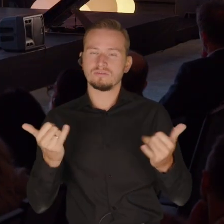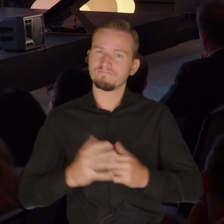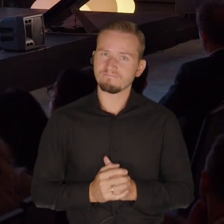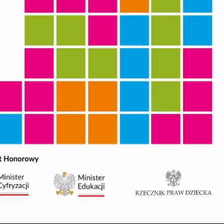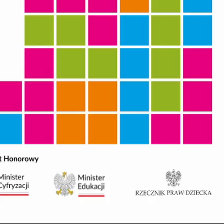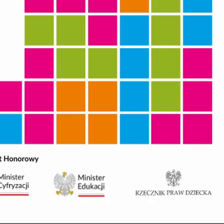odkocznie. Dziękuję. Dziękuję. Dziękuję.